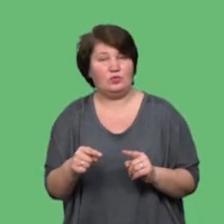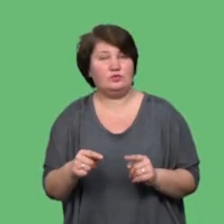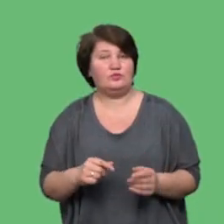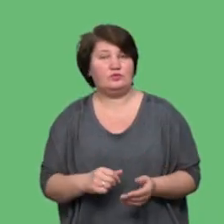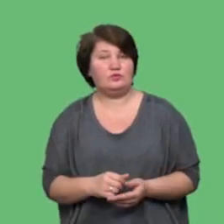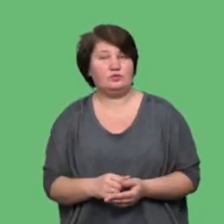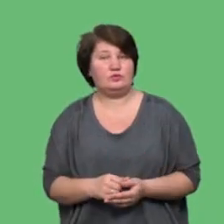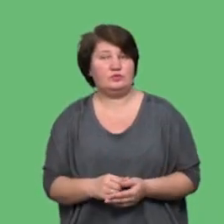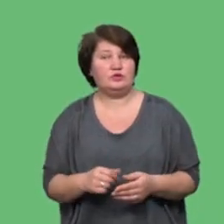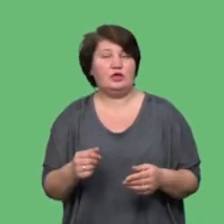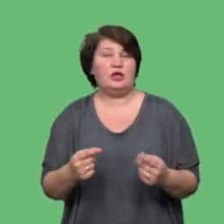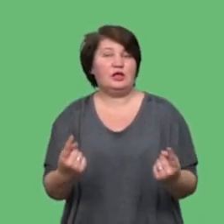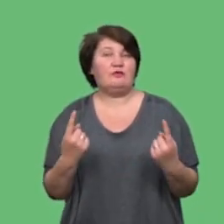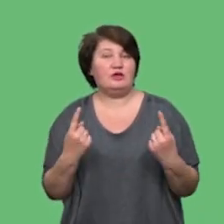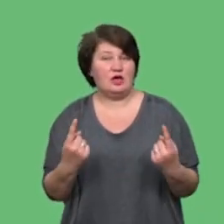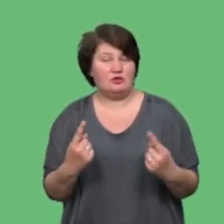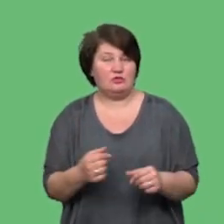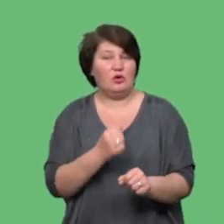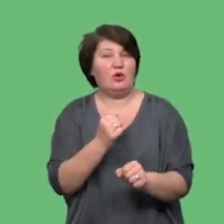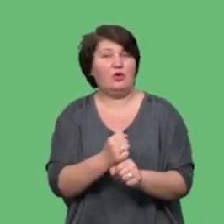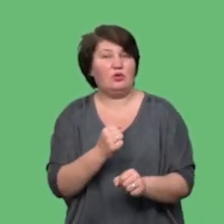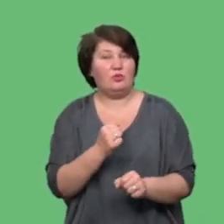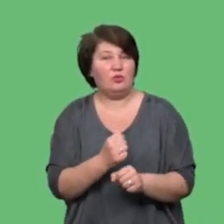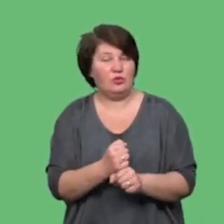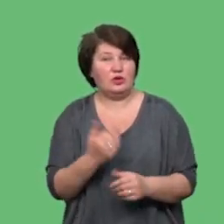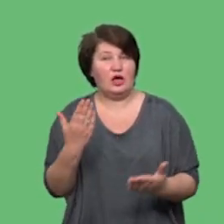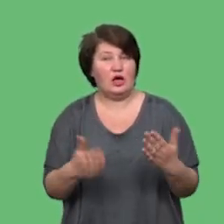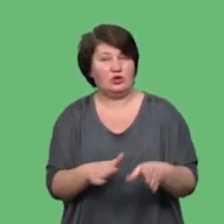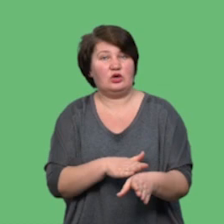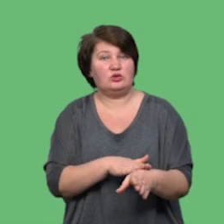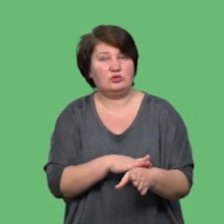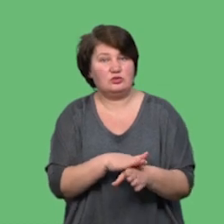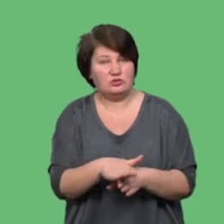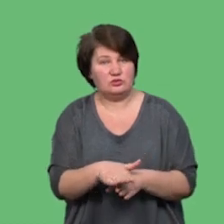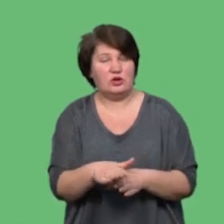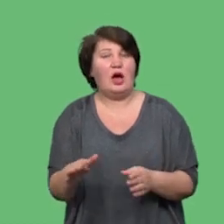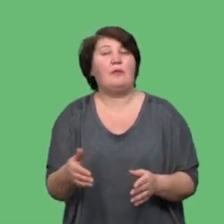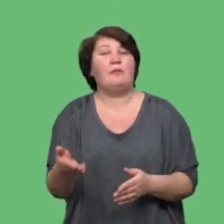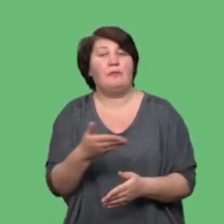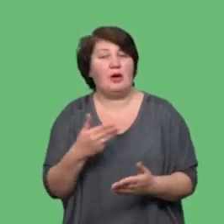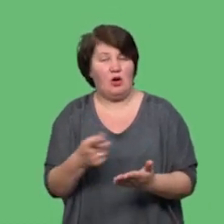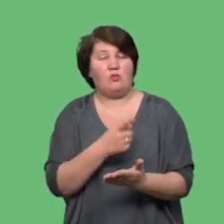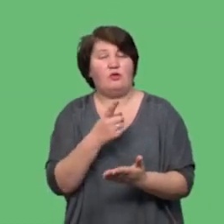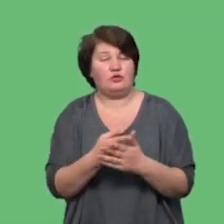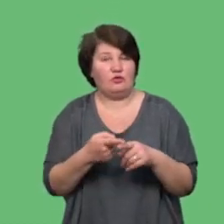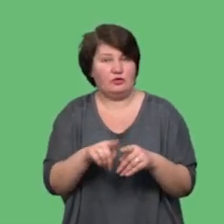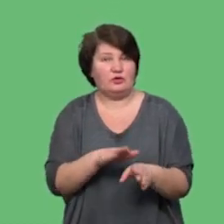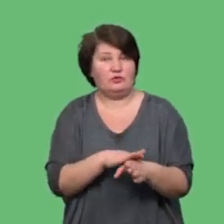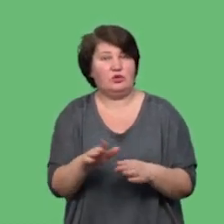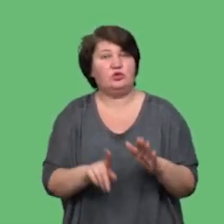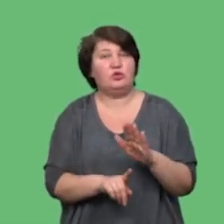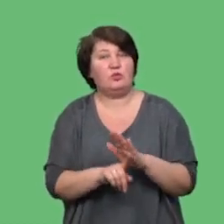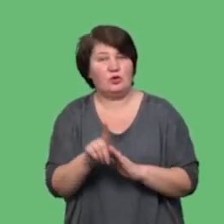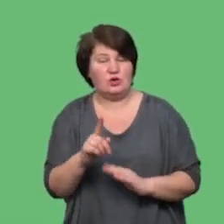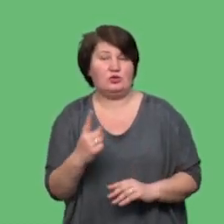Назвичайно великий об'єм робіт. Якщо ми його зреалізуємо, а ми обов'язково його зреалізуємо, до початку навчального